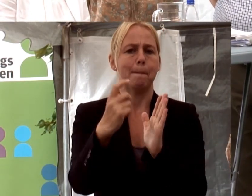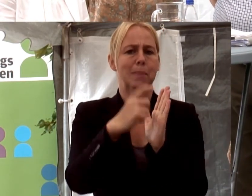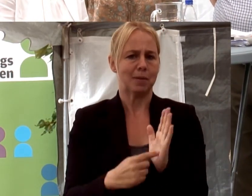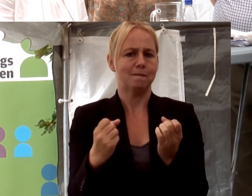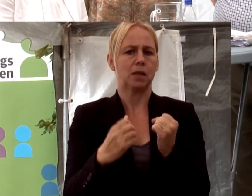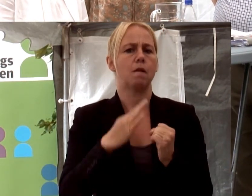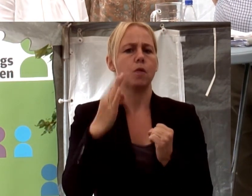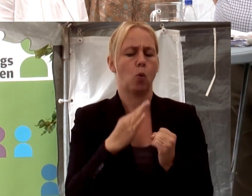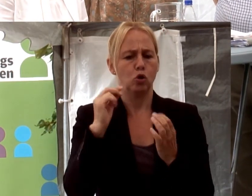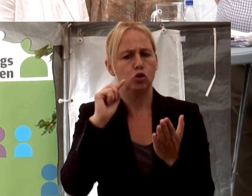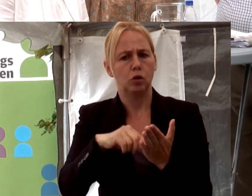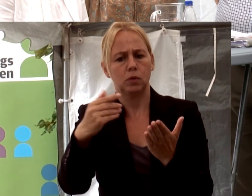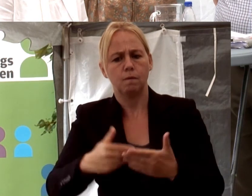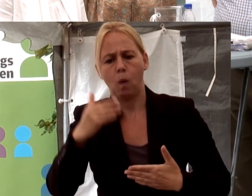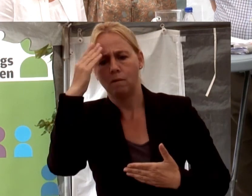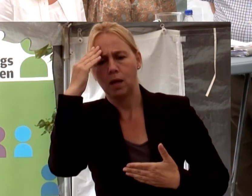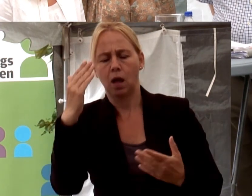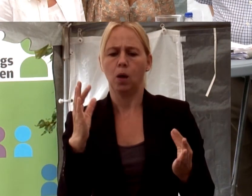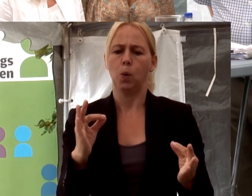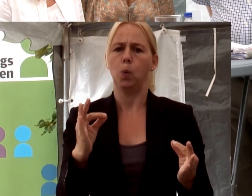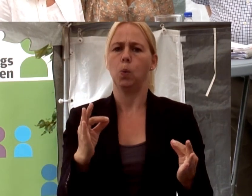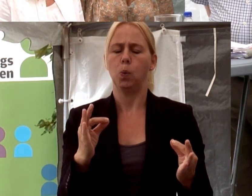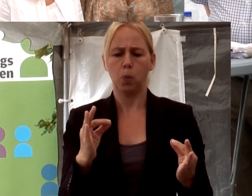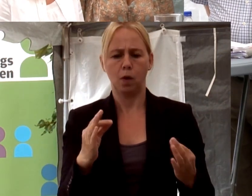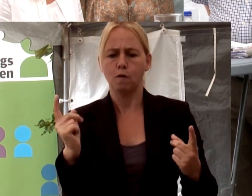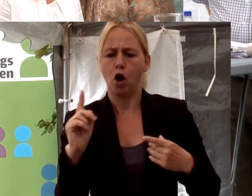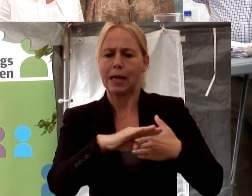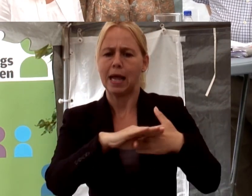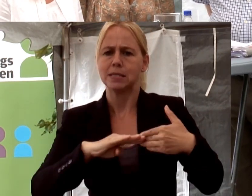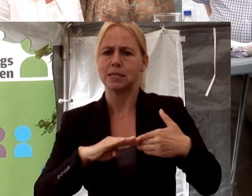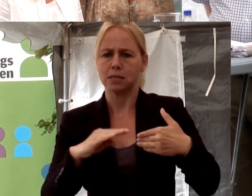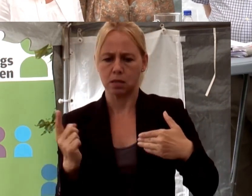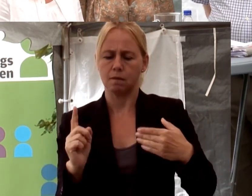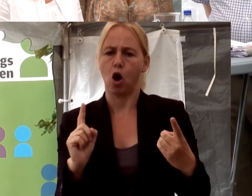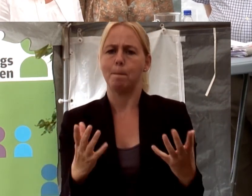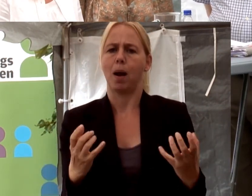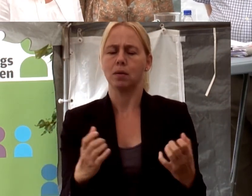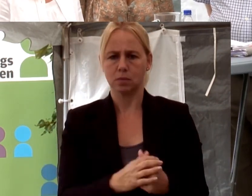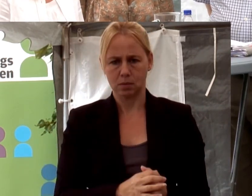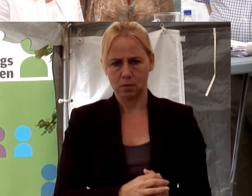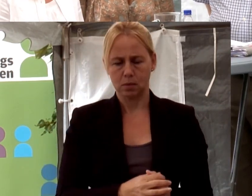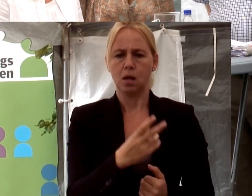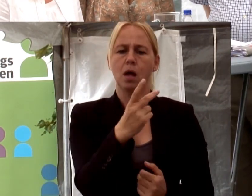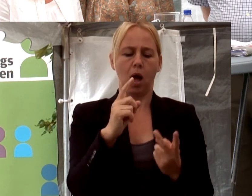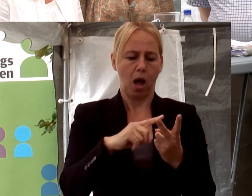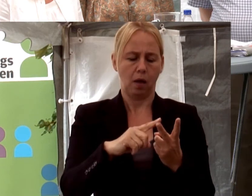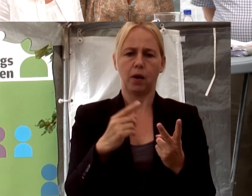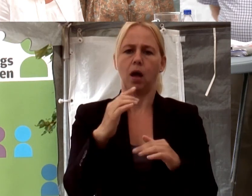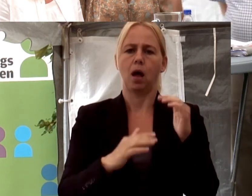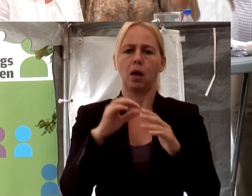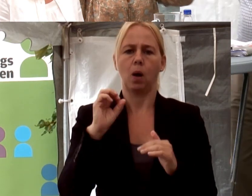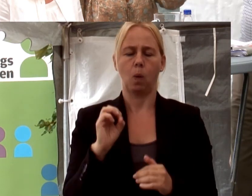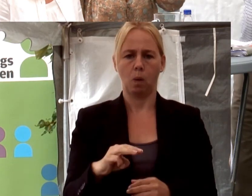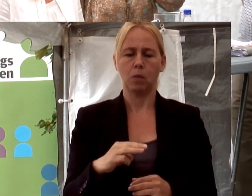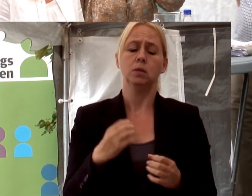frågor för att få avgörande. Så vi vet var gränserna går. Vad är diskriminerande eller inte? Det andra handlar ju om